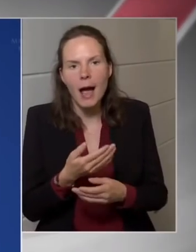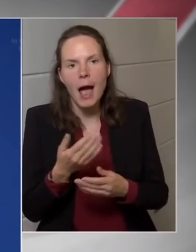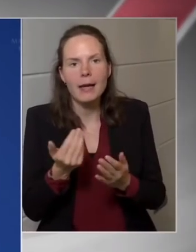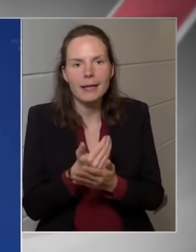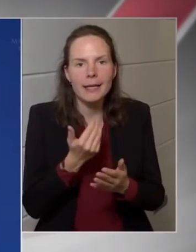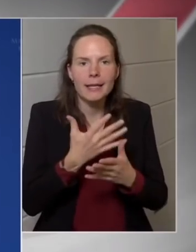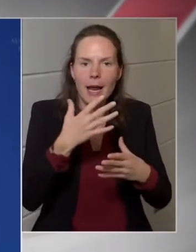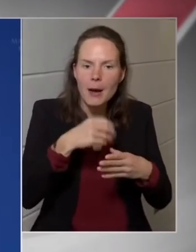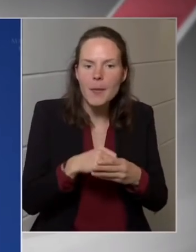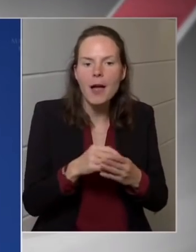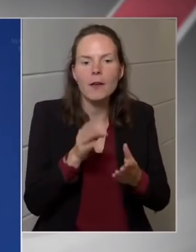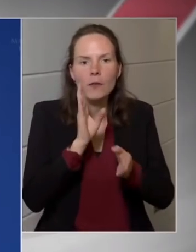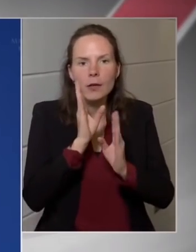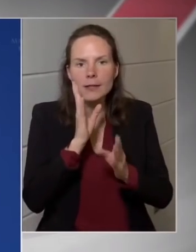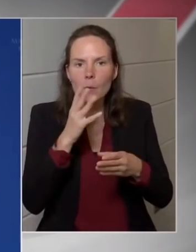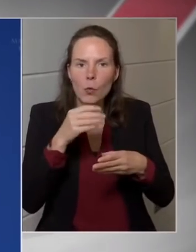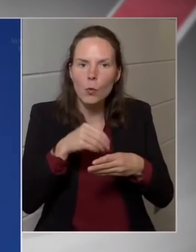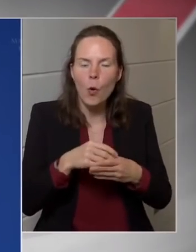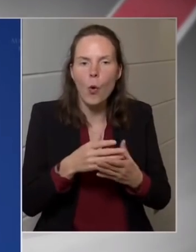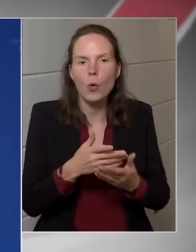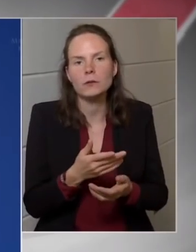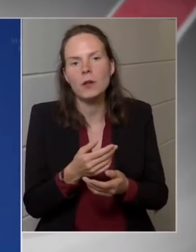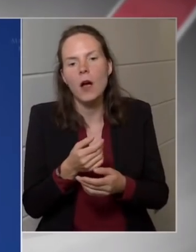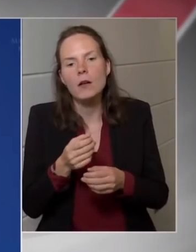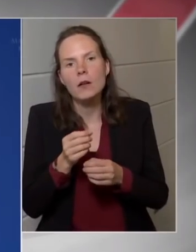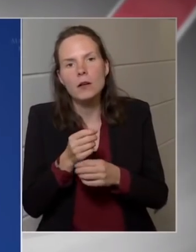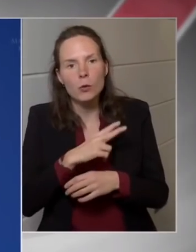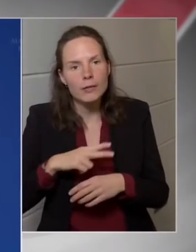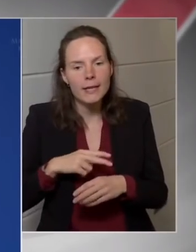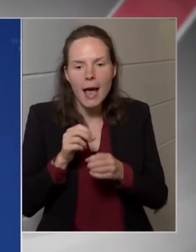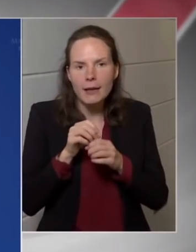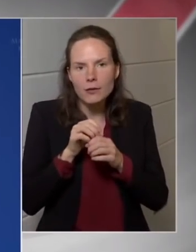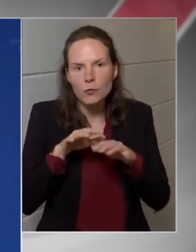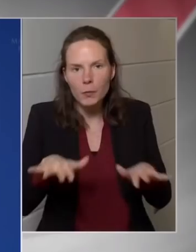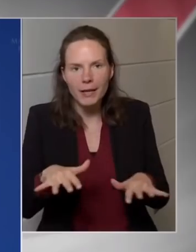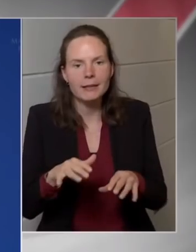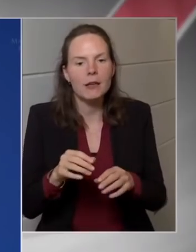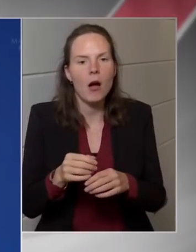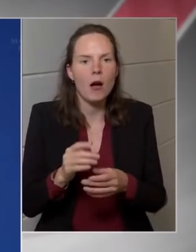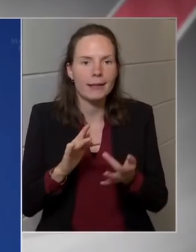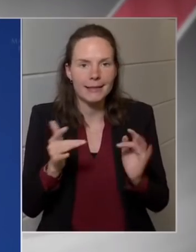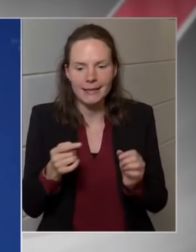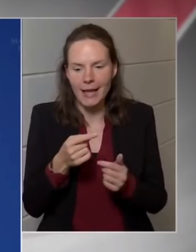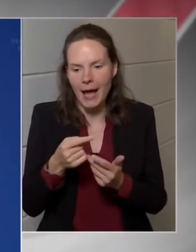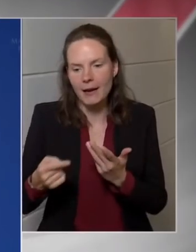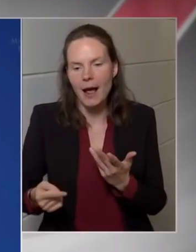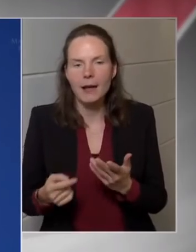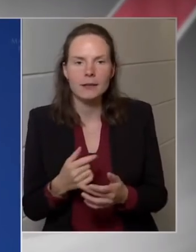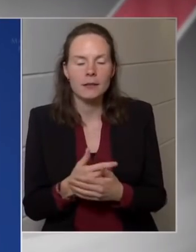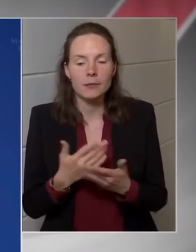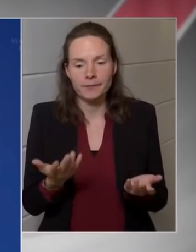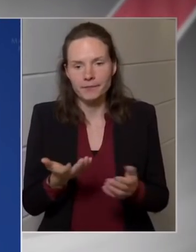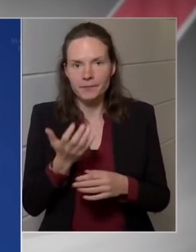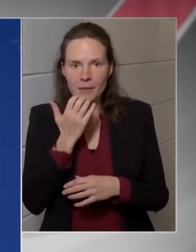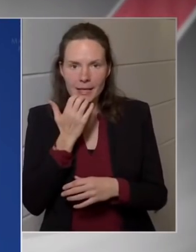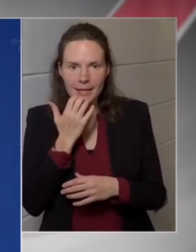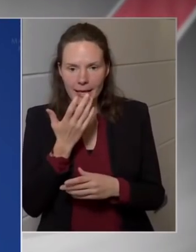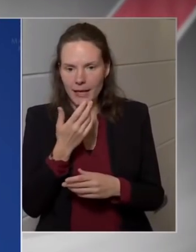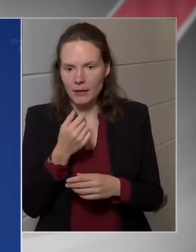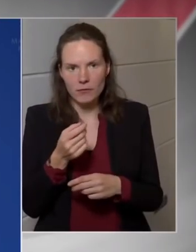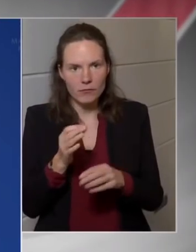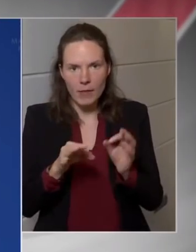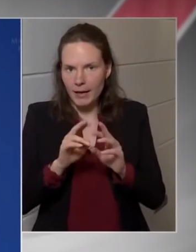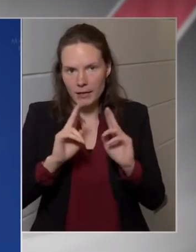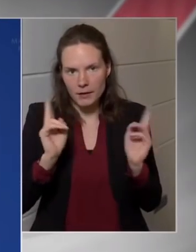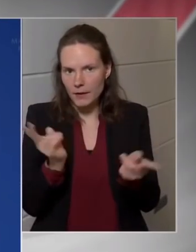szociális média, közösségi médiában, interneten. Ez az igény, ez megfelel ennek az egész világon